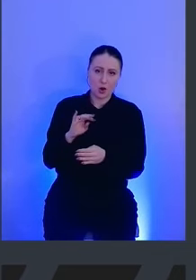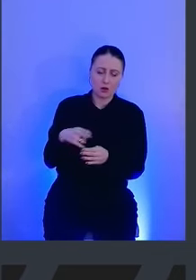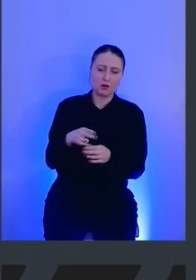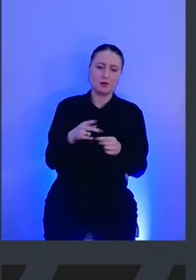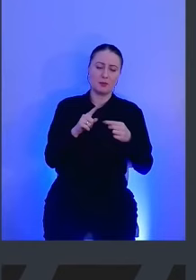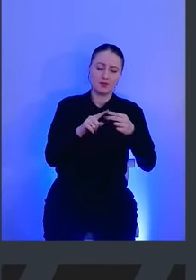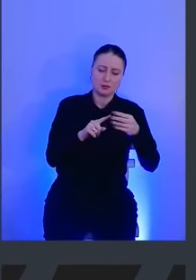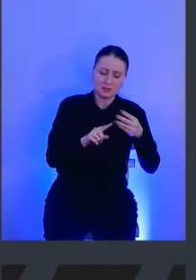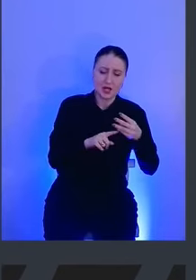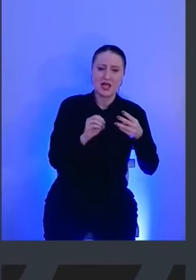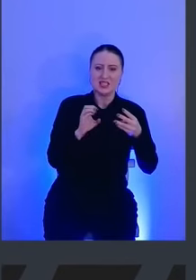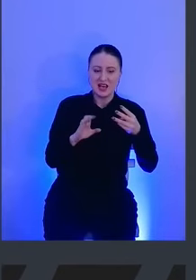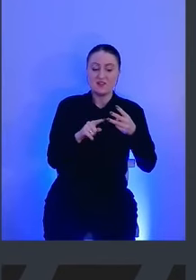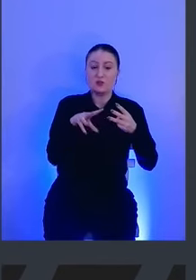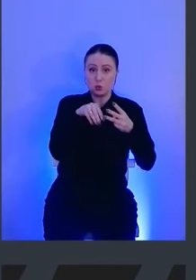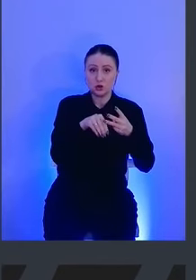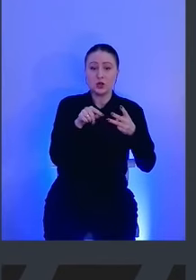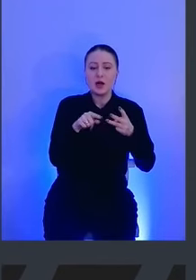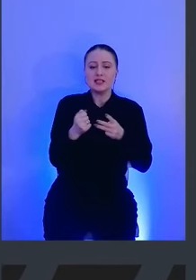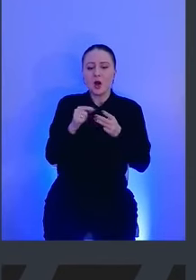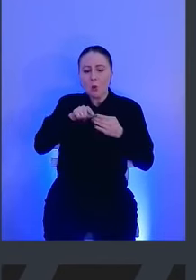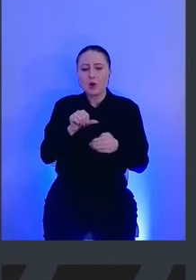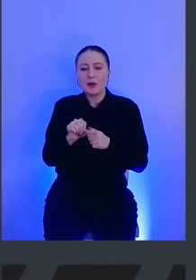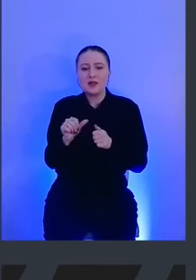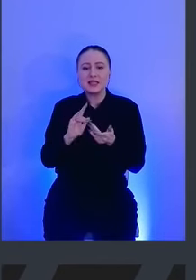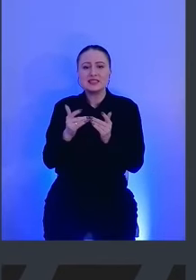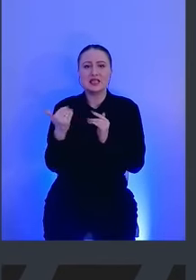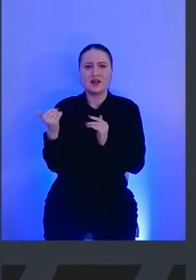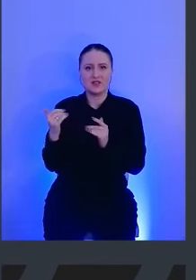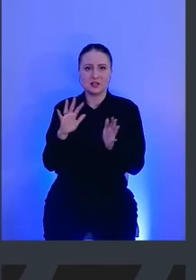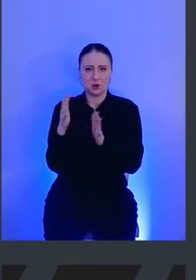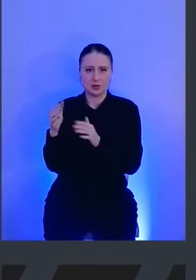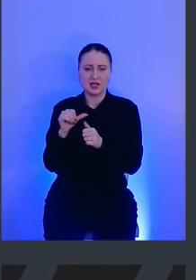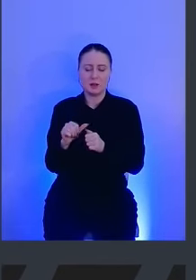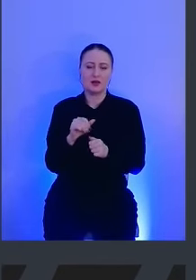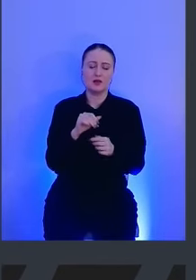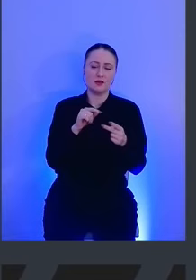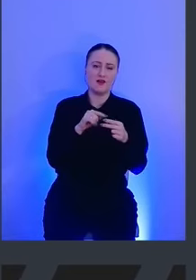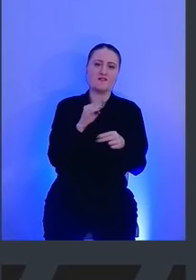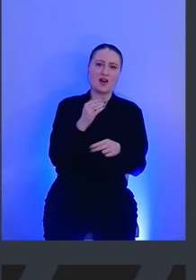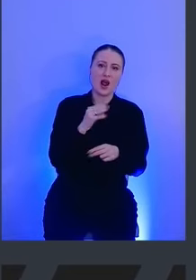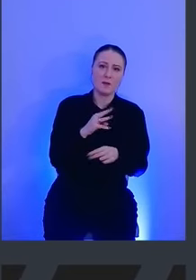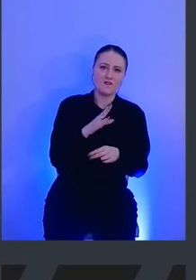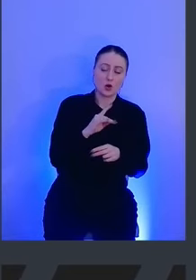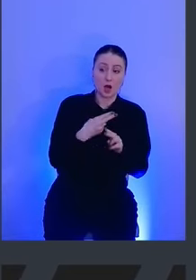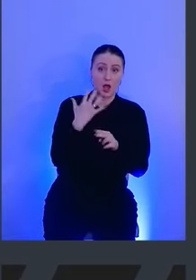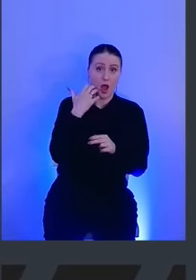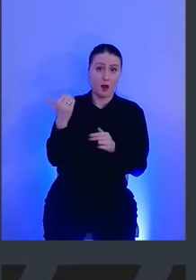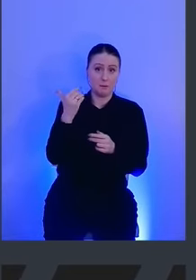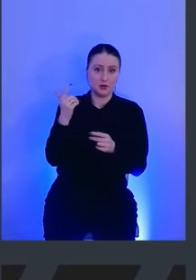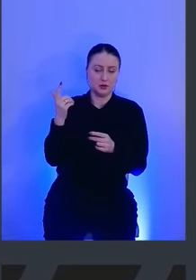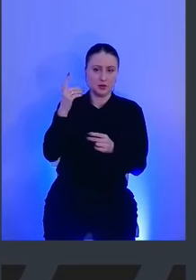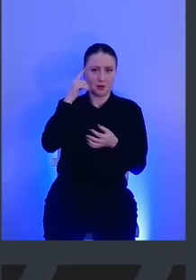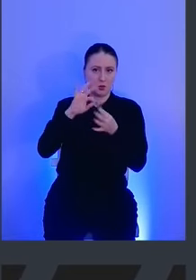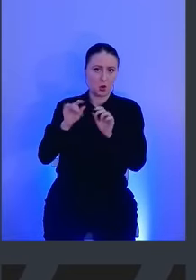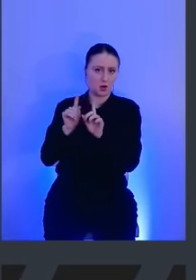DriveKit и ESF – они сделали упор в сетевых событиях именно на Network Extensions Framework. Вот такая вот философия Apple. С этим ничего не